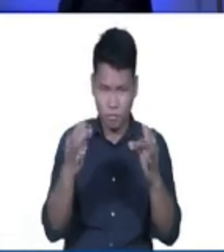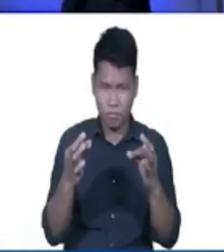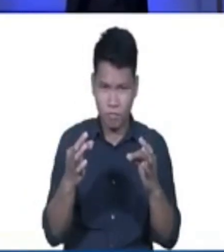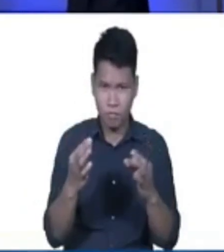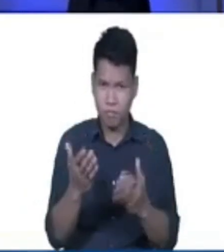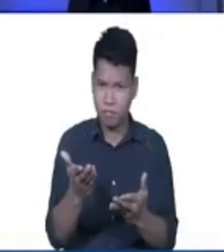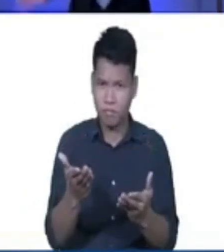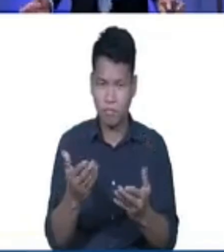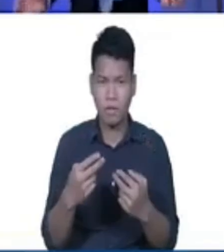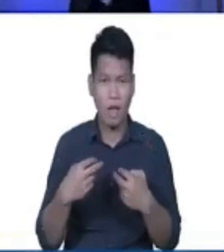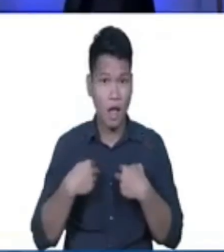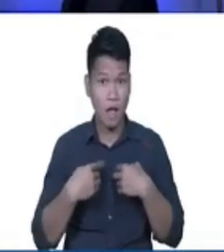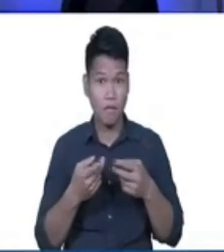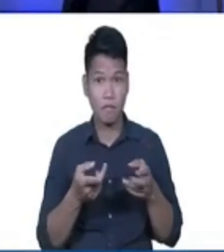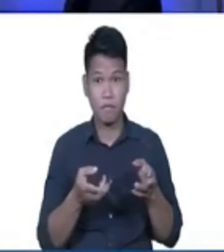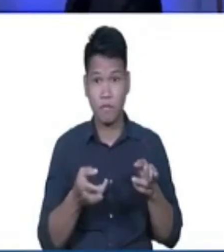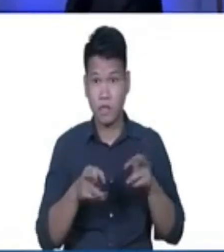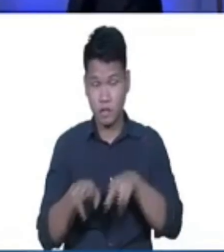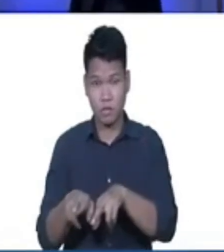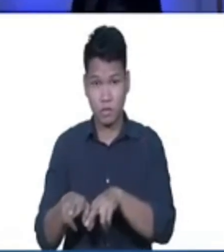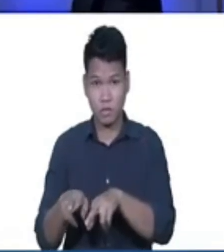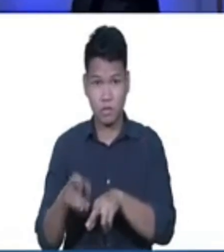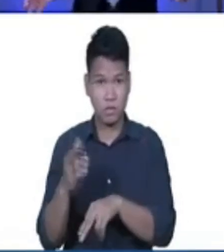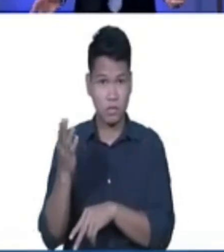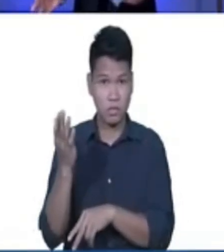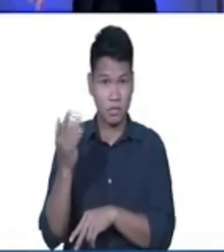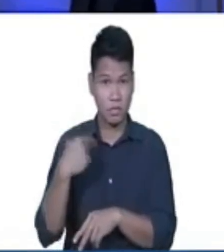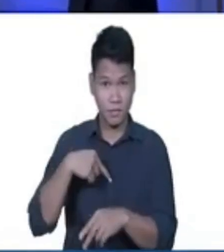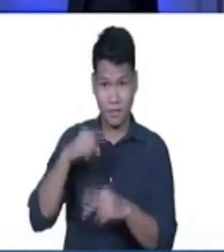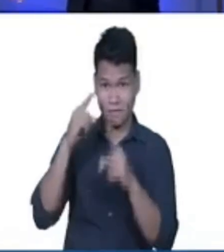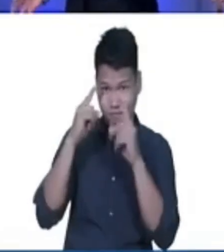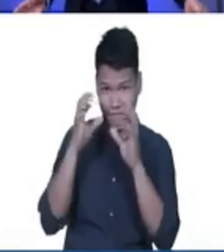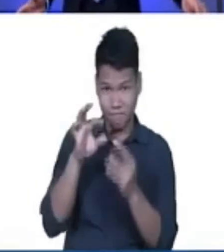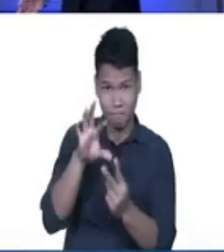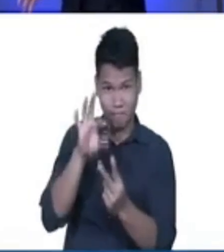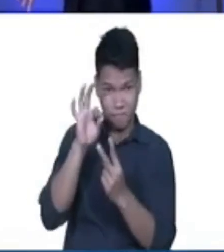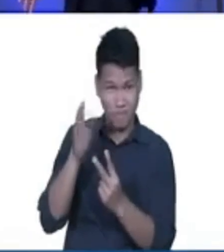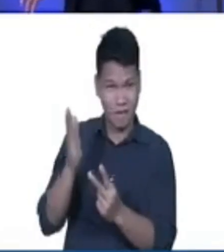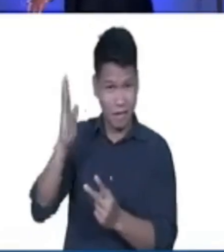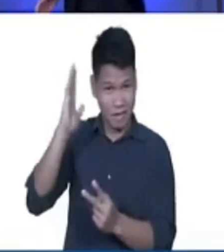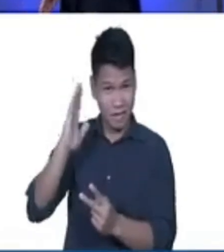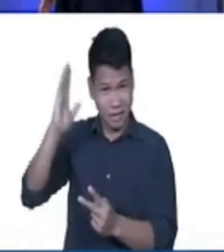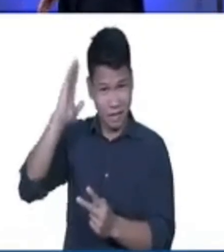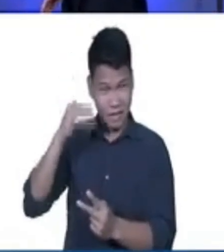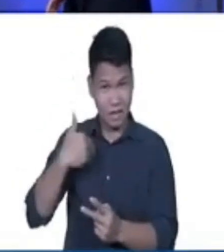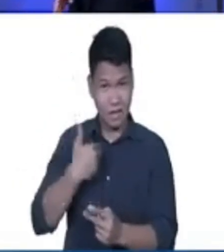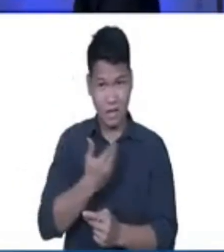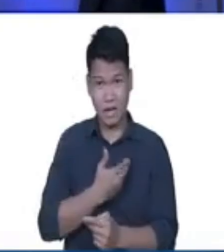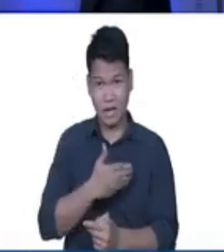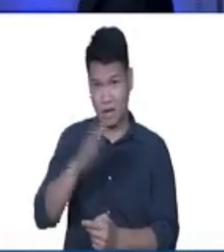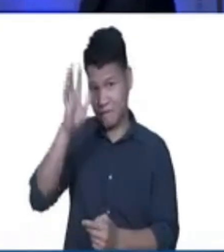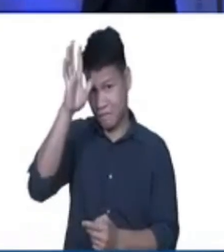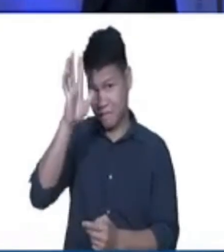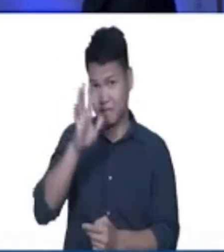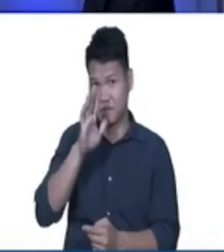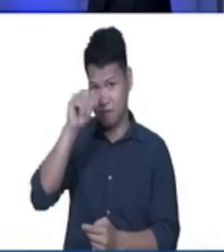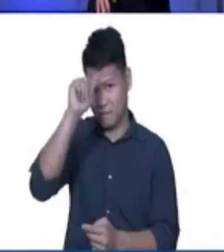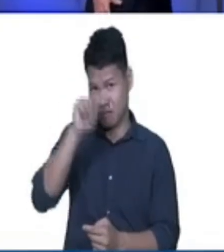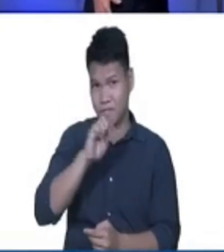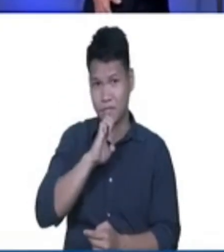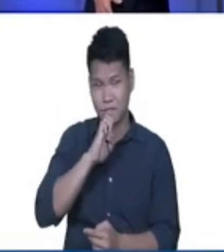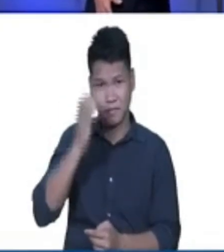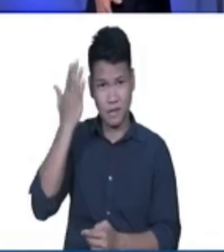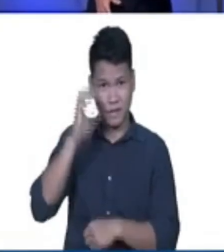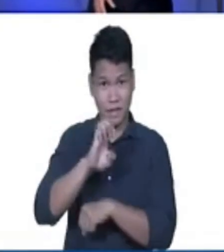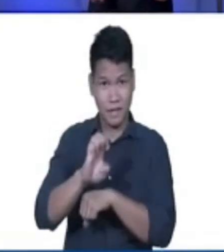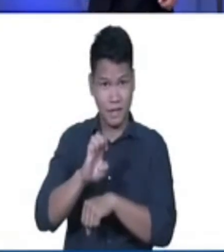natin kung anong resulta yung ating ginawang pagpili ng ating mga magulang doon sa Hardin ng Eden now let us make